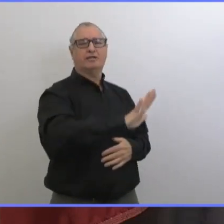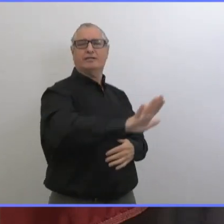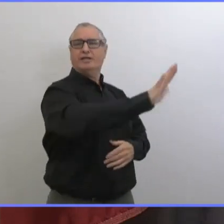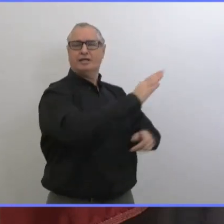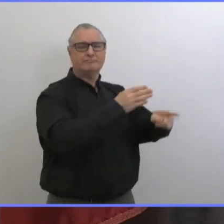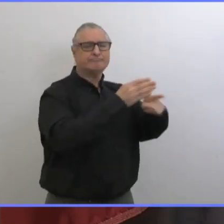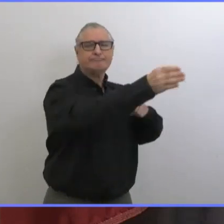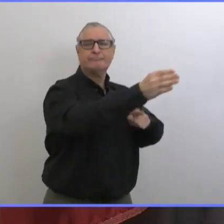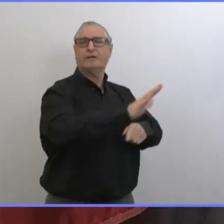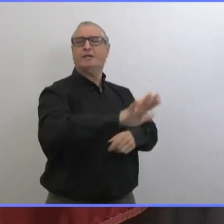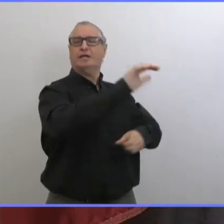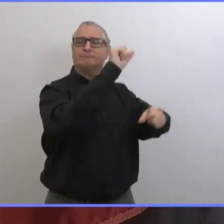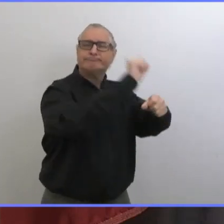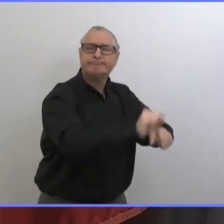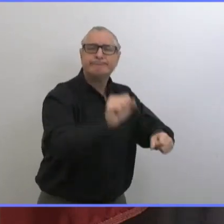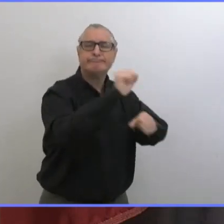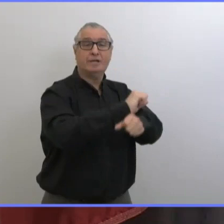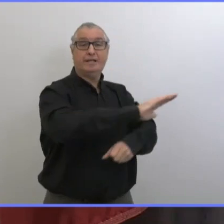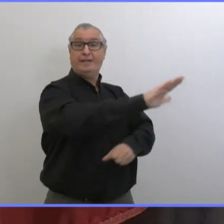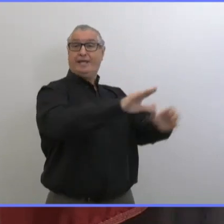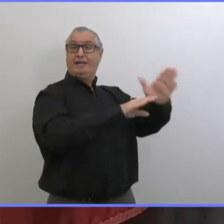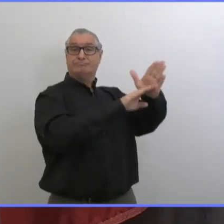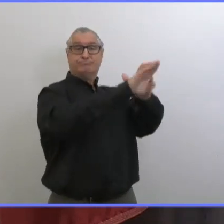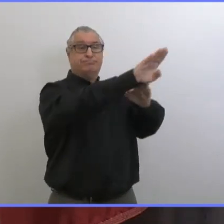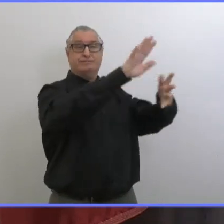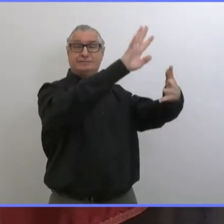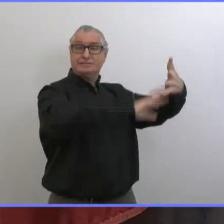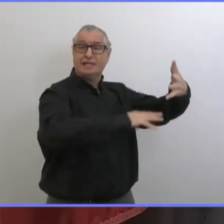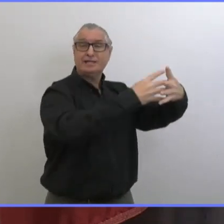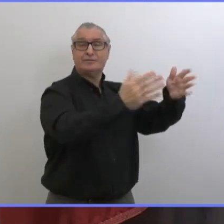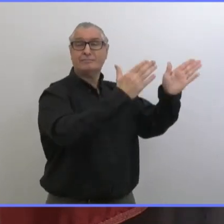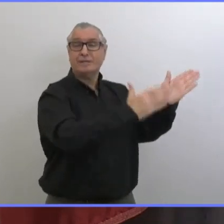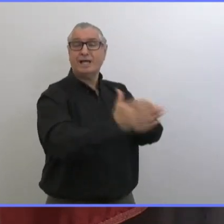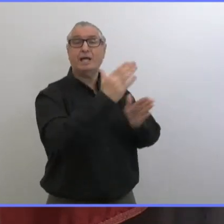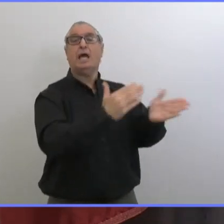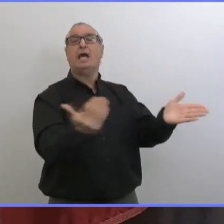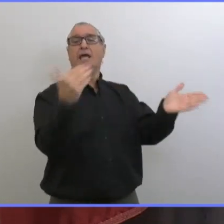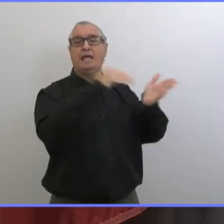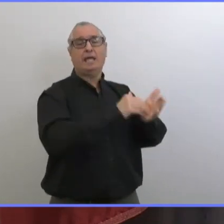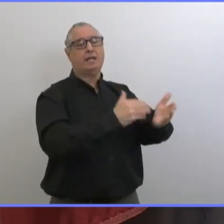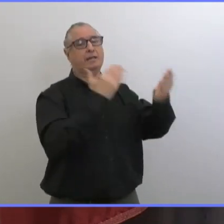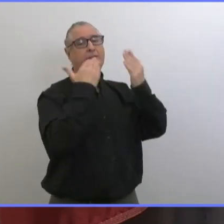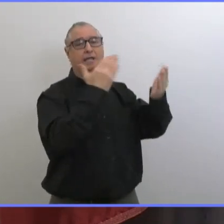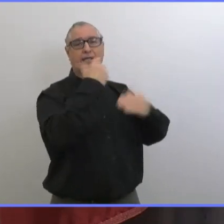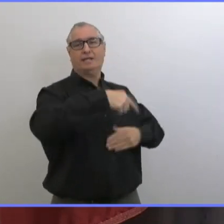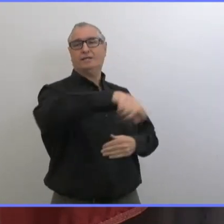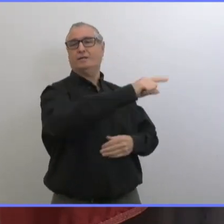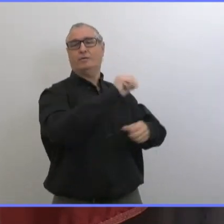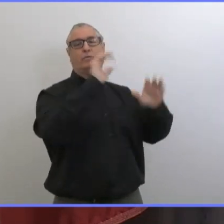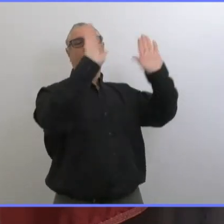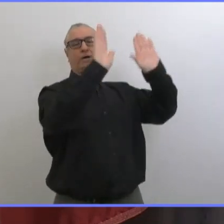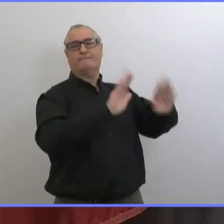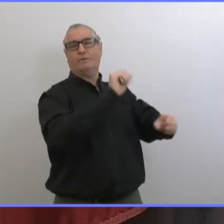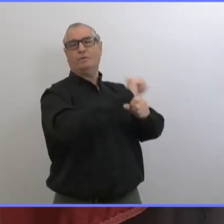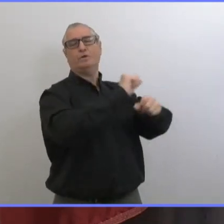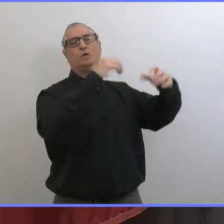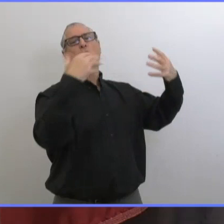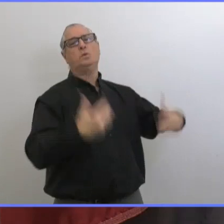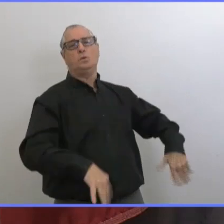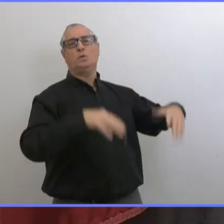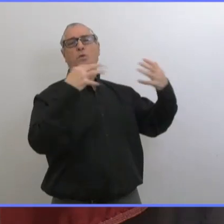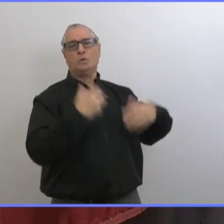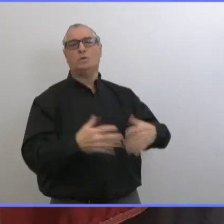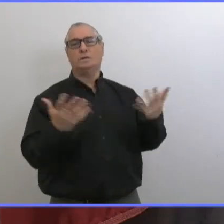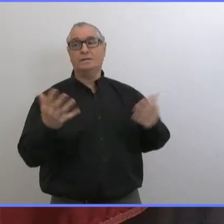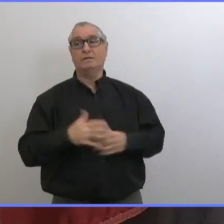travail sur le vaccin et encore une fois, j'aimerais les remercier pour le travail incroyable qu'ils font et les Manitobains peuvent avoir